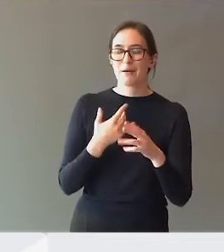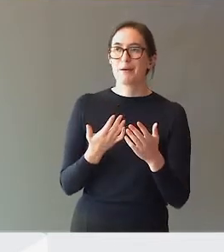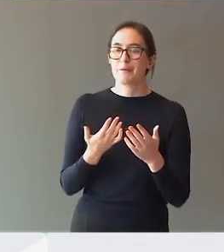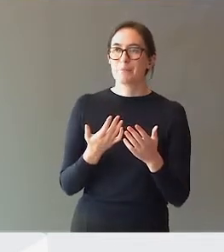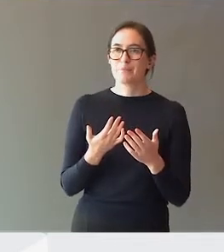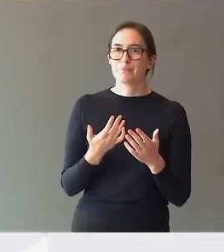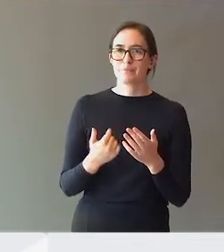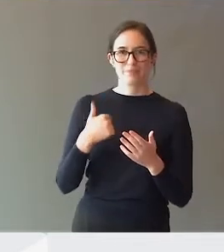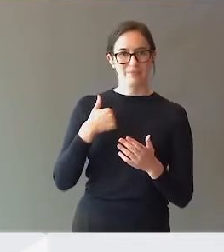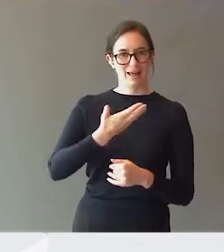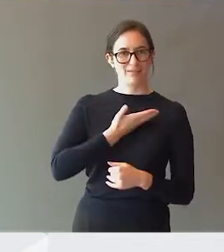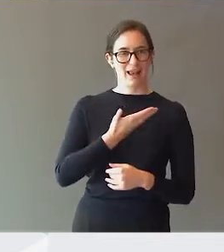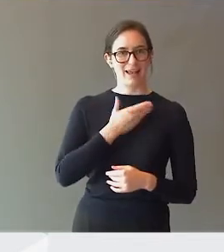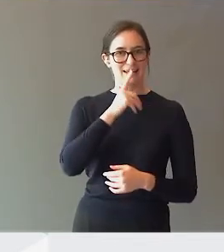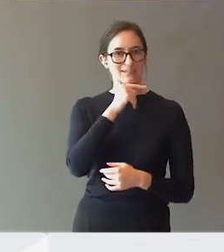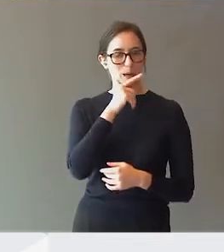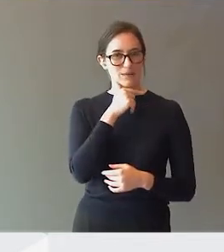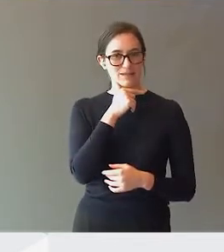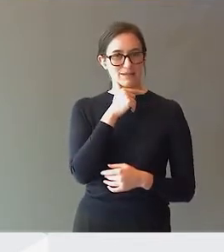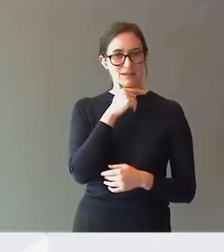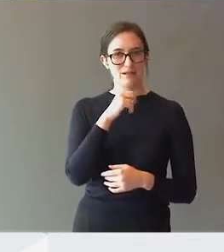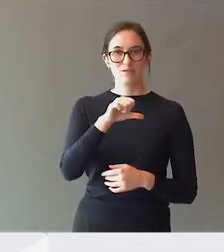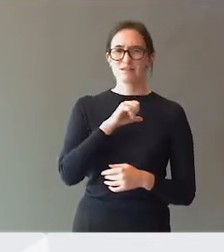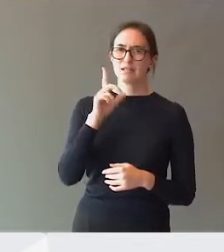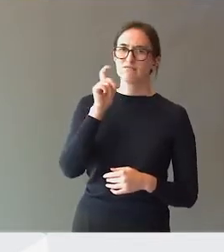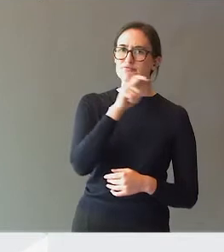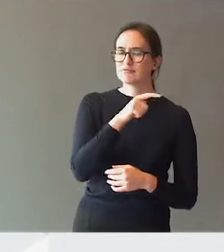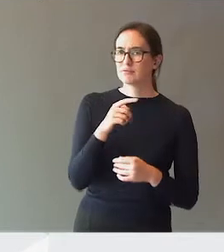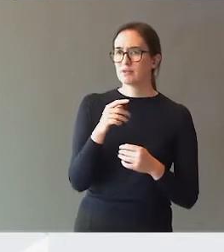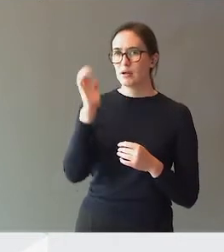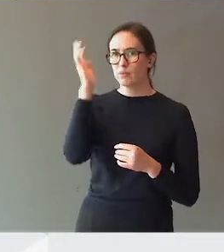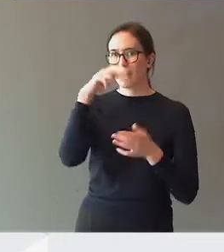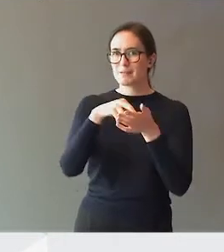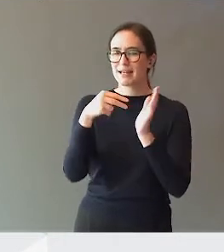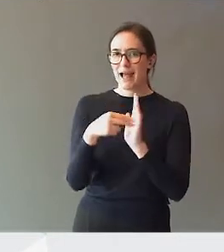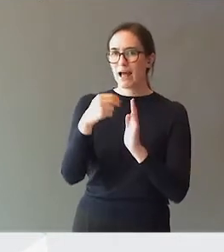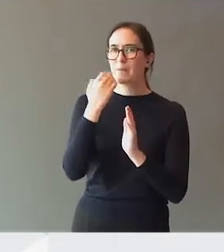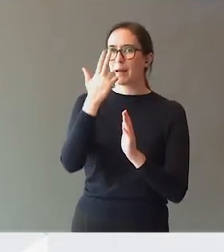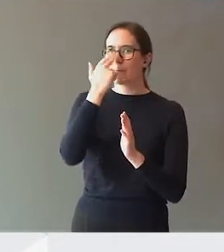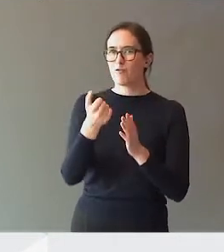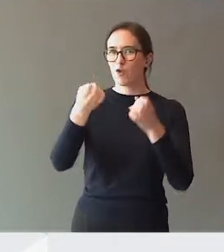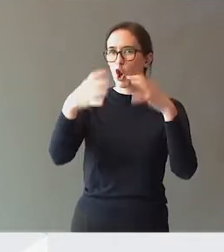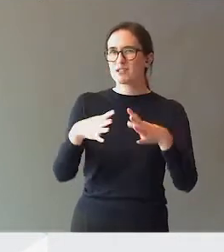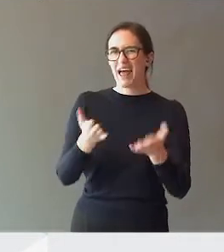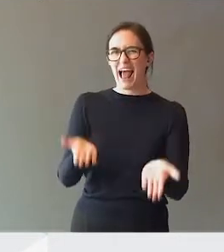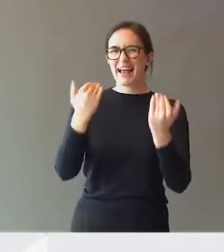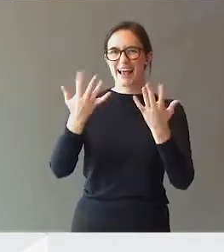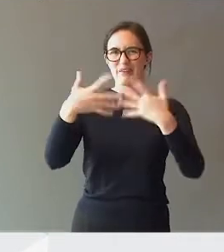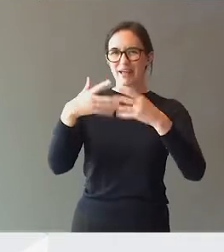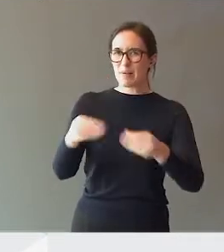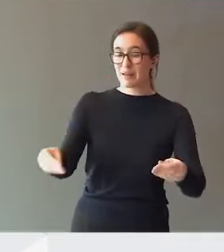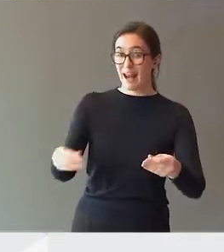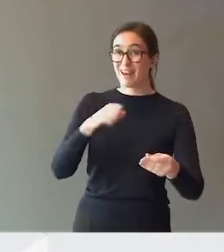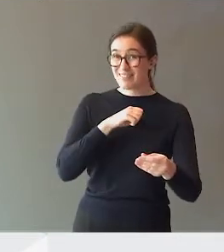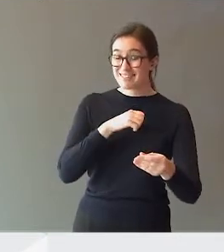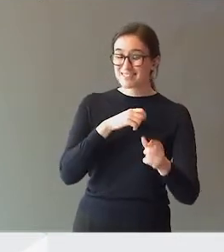Jeg ble veldig skeptisk når kompliserte problemstillinger forsøkes løst med enkle virkemidler, for da er vi vanligvis